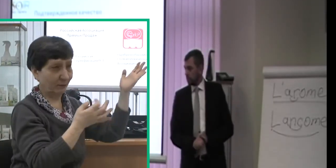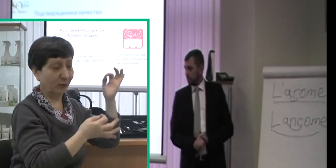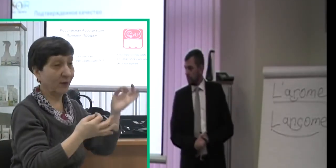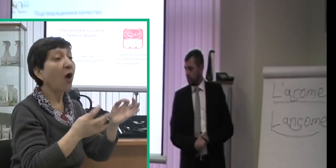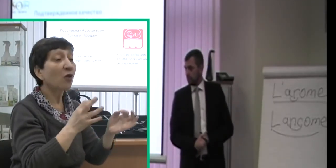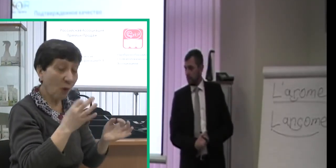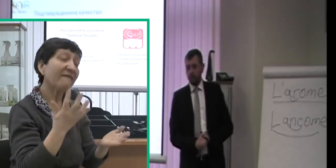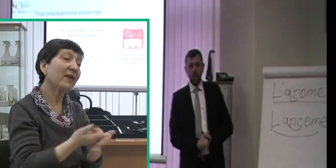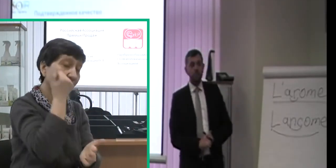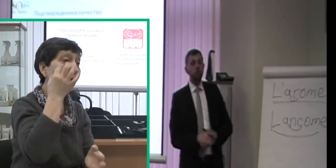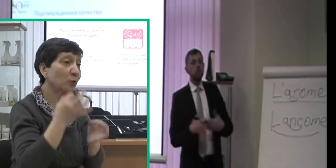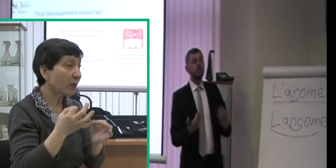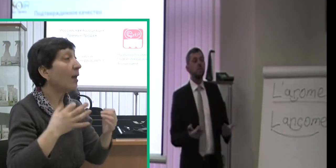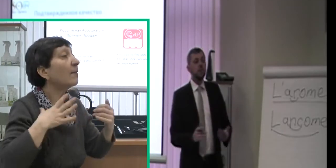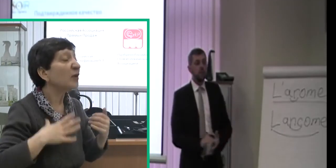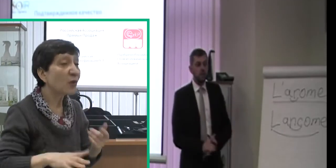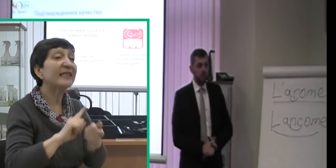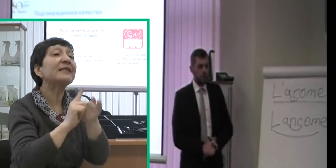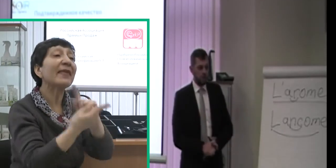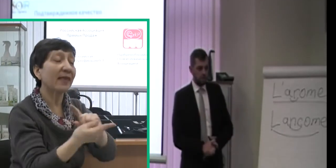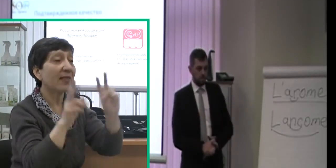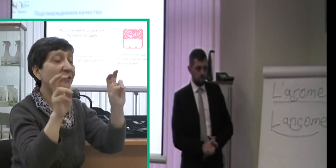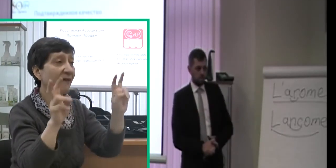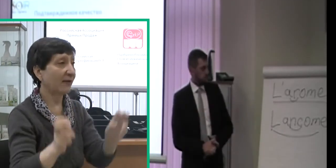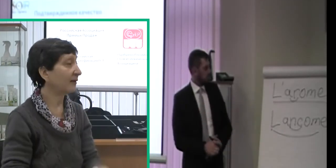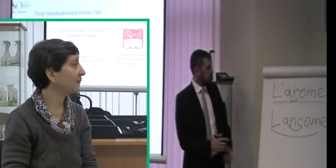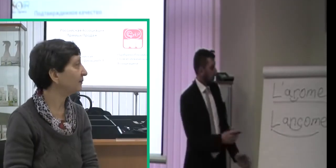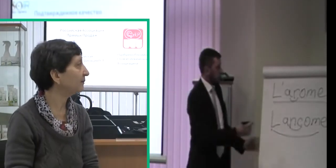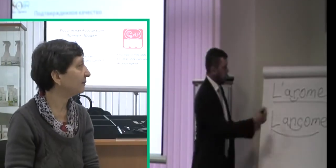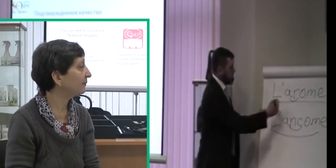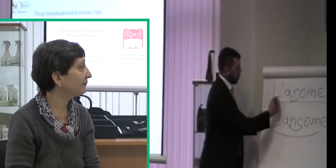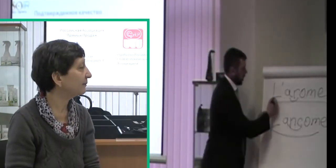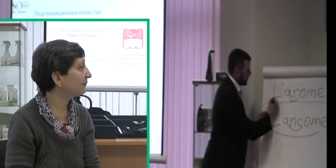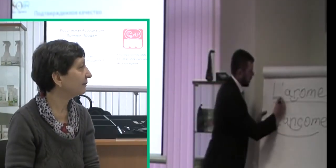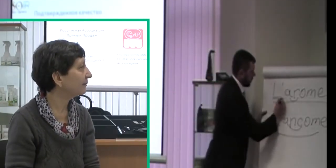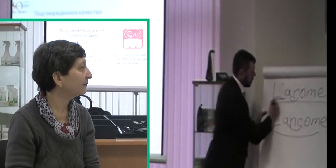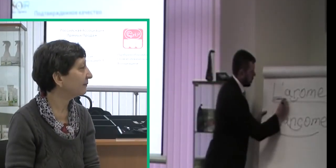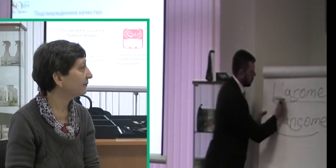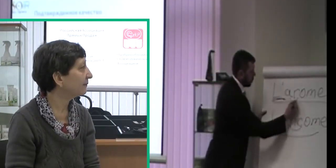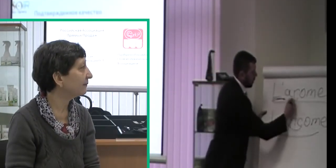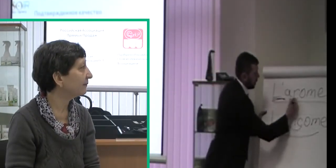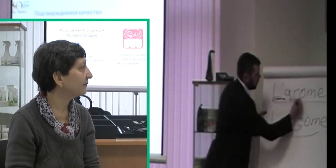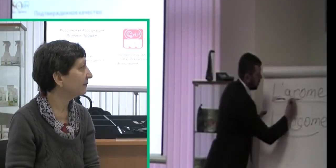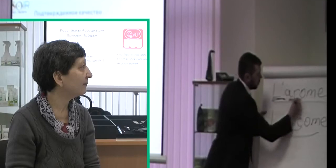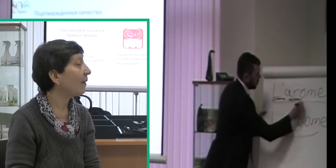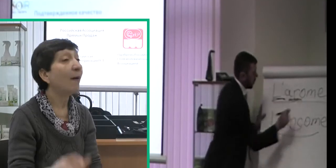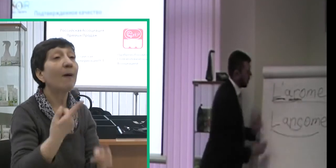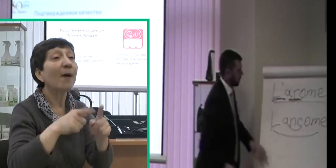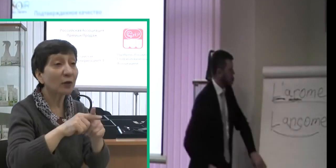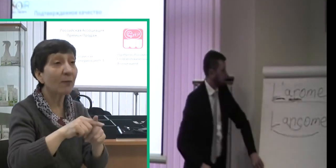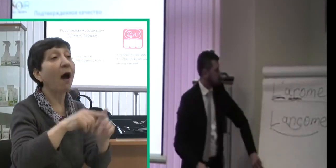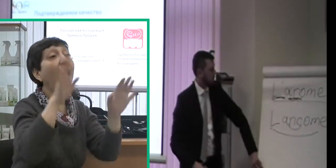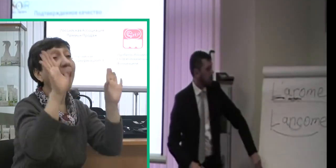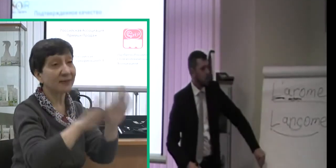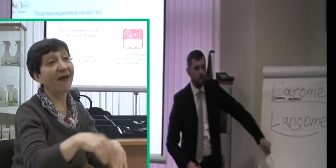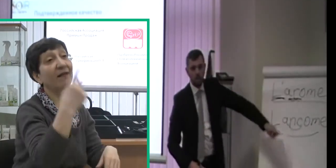выиграла. И нам пришлось изменить название. И мы решили оставить букву Л и букву